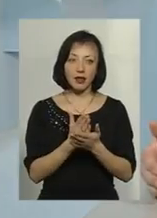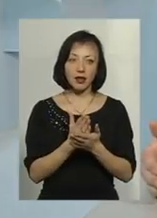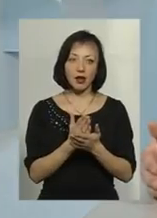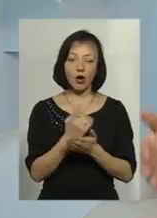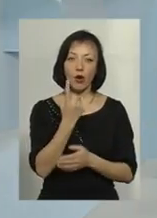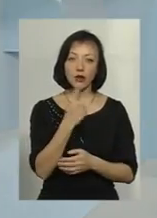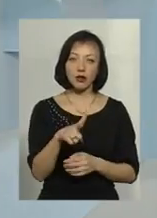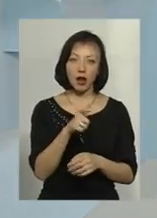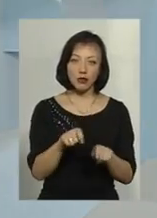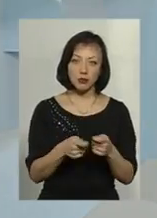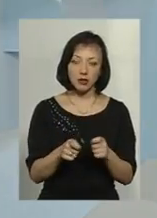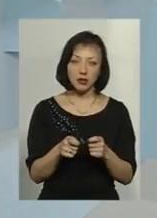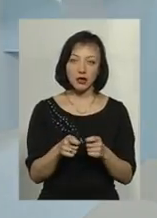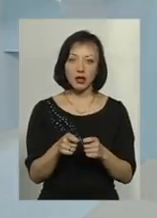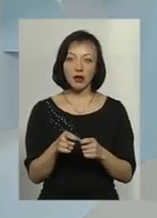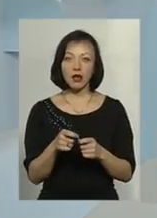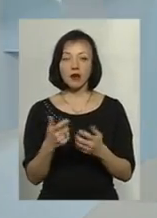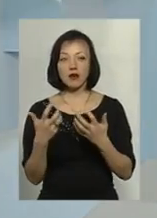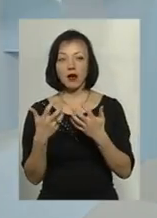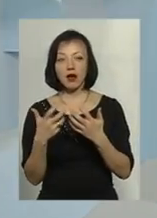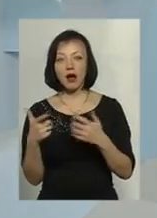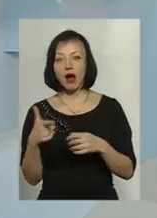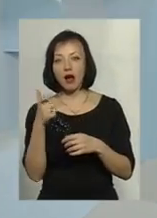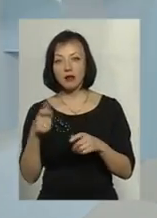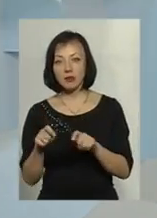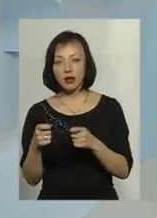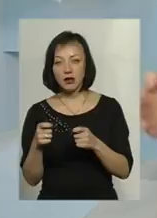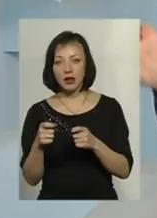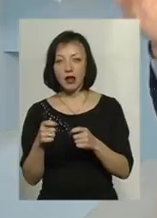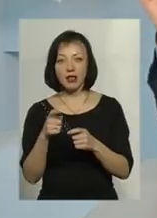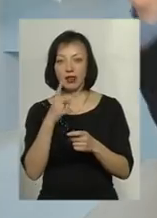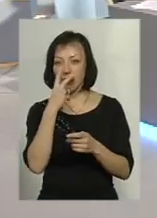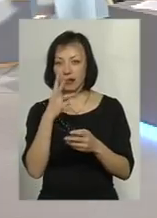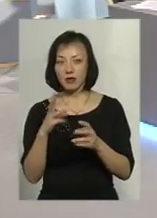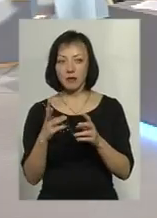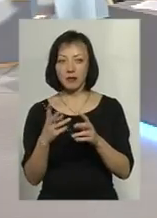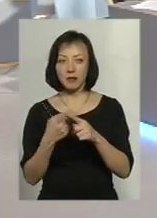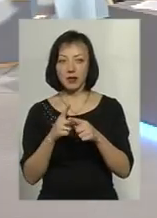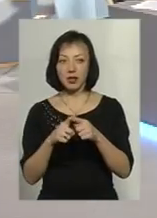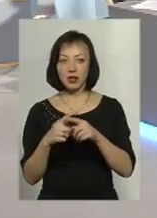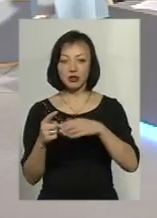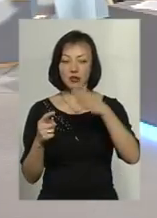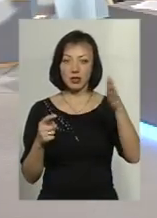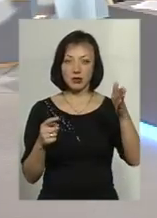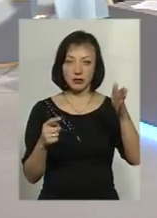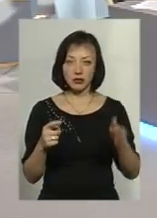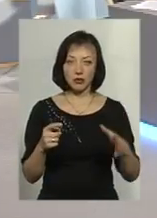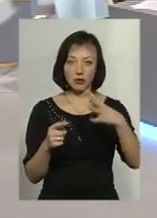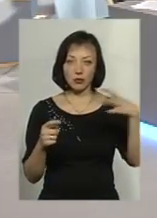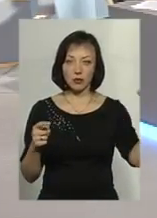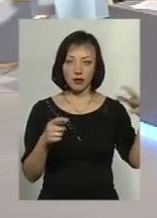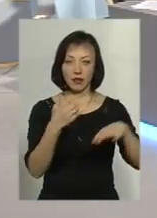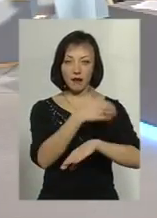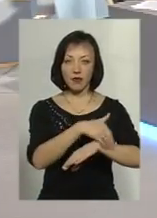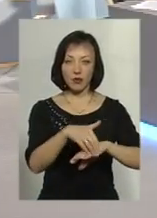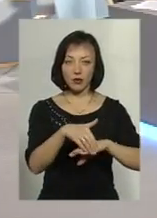плити, де встановлені газові прилади з герметичною топкою згорання. Тобто, переход через стіну, забираються на двору